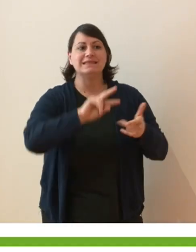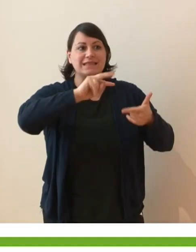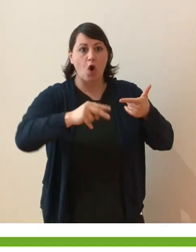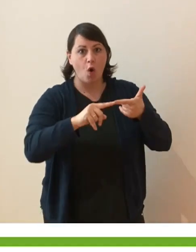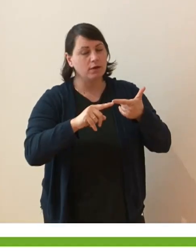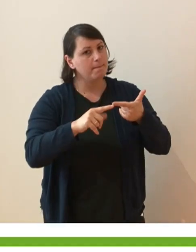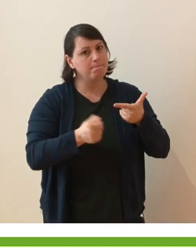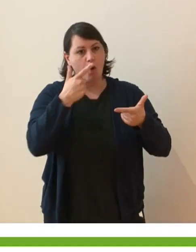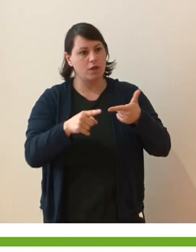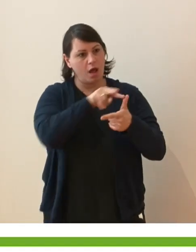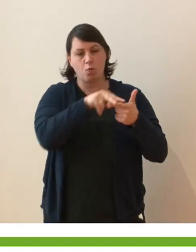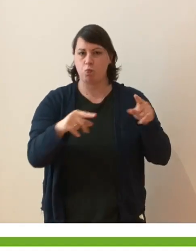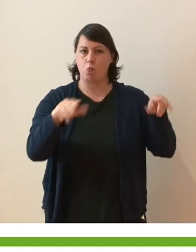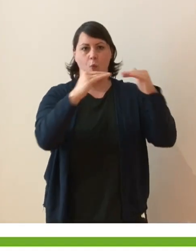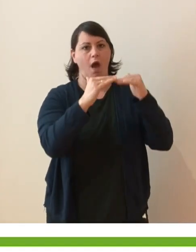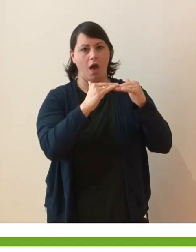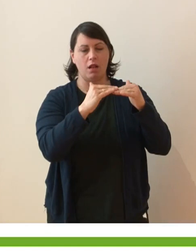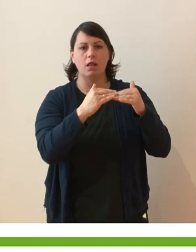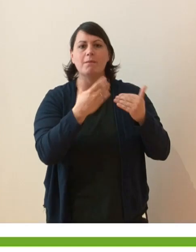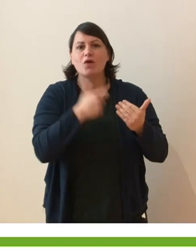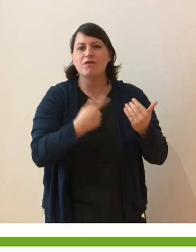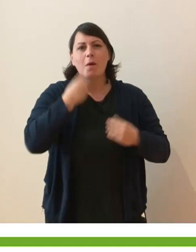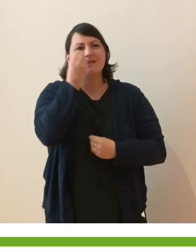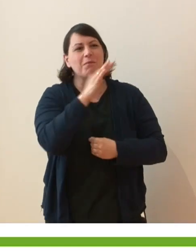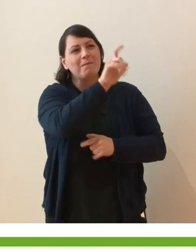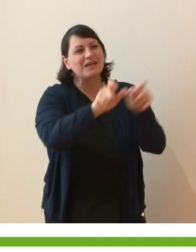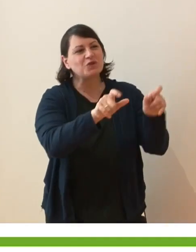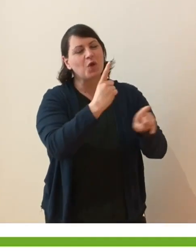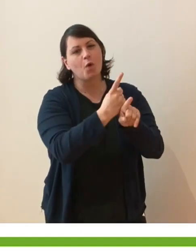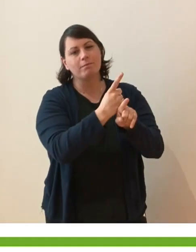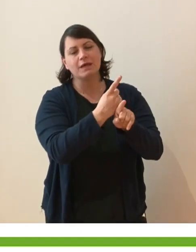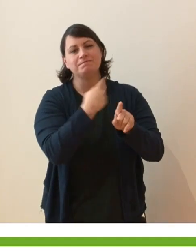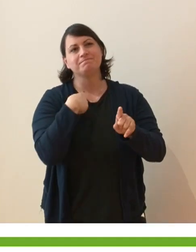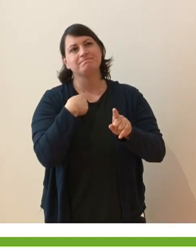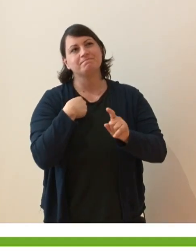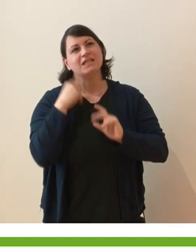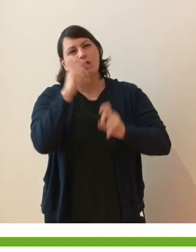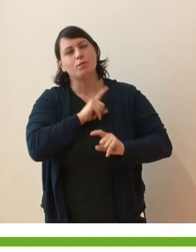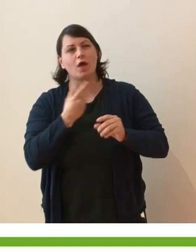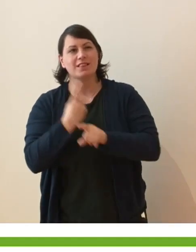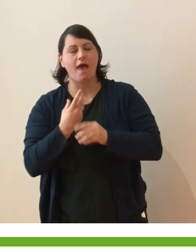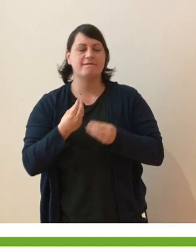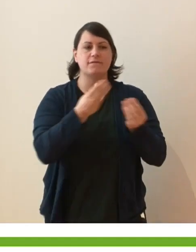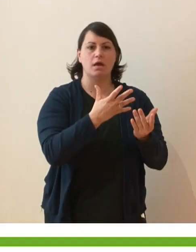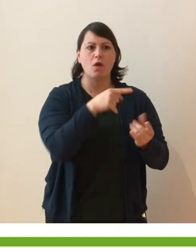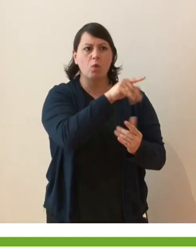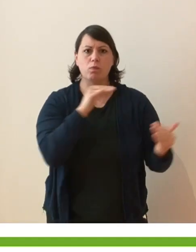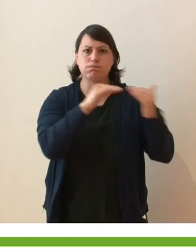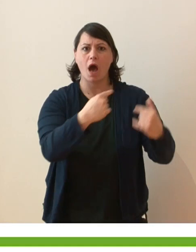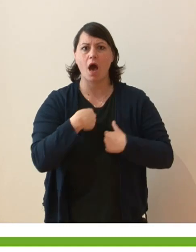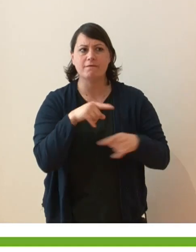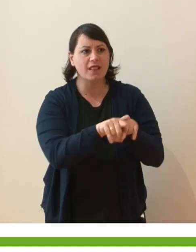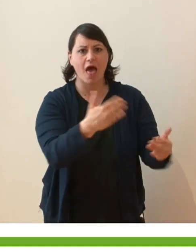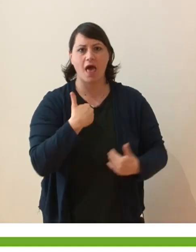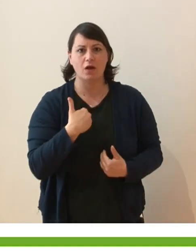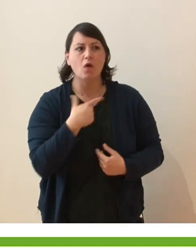non solo dei destinatari ma dei fratelli con cui camminare è questo. Tu che cos'hai da portare? Io che cos'ho da portare?